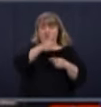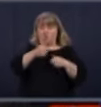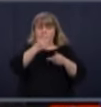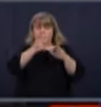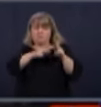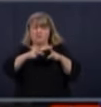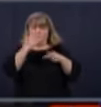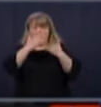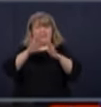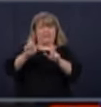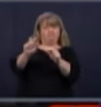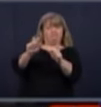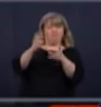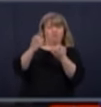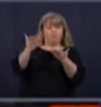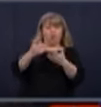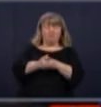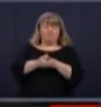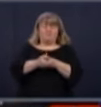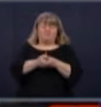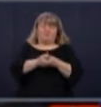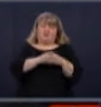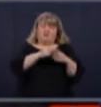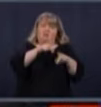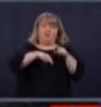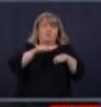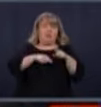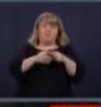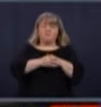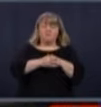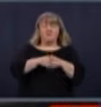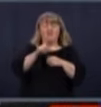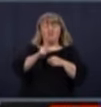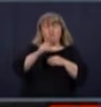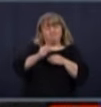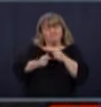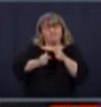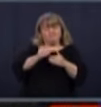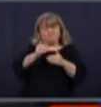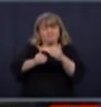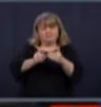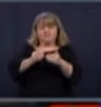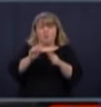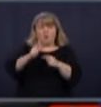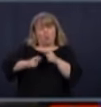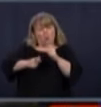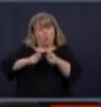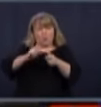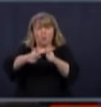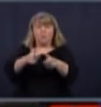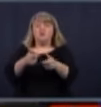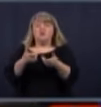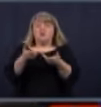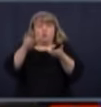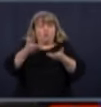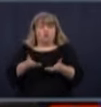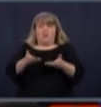ça graduellement. Donc, il ne pas faire exprès à ce moment-ci. Puis on va, dans les prochains jours,